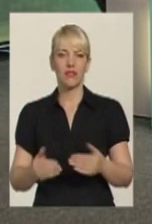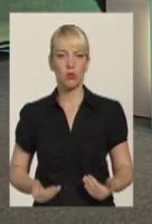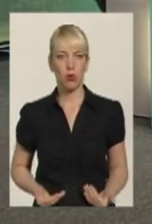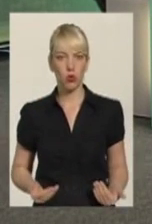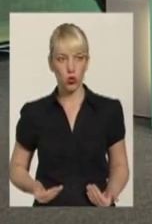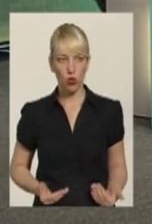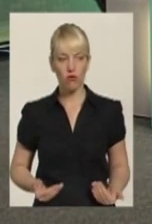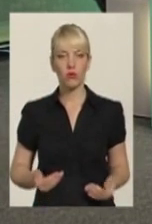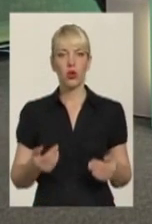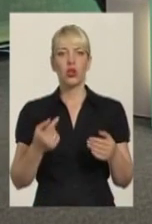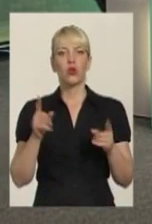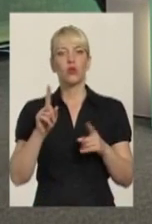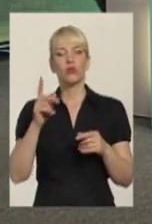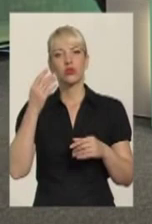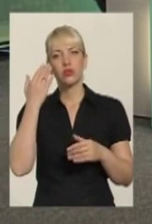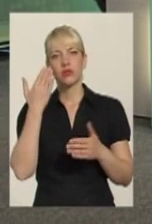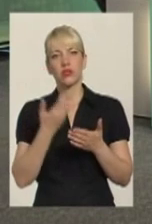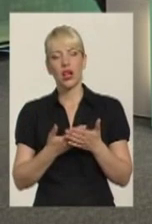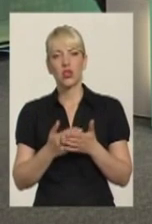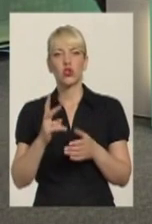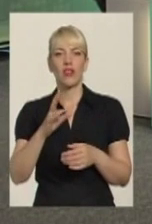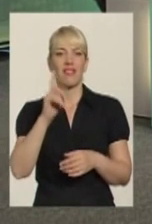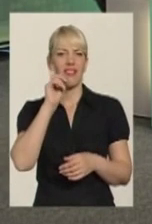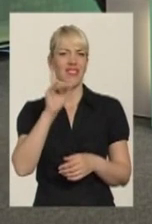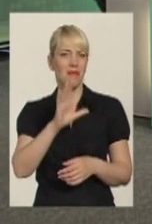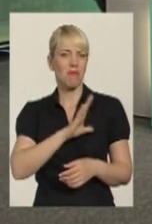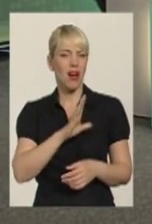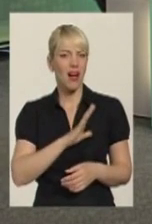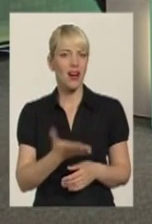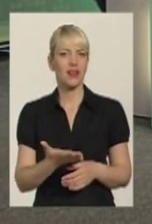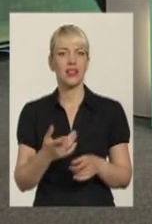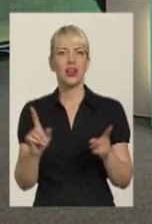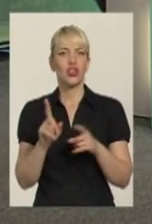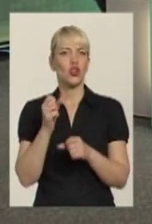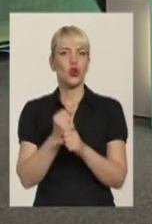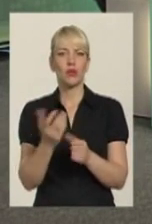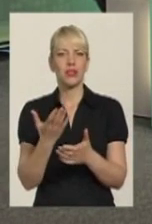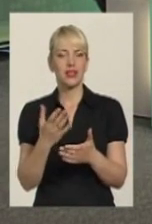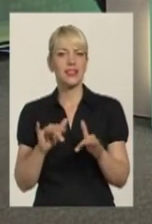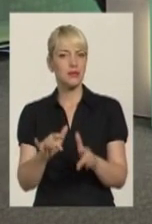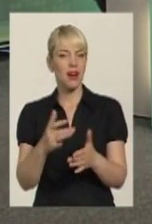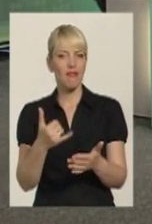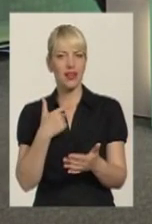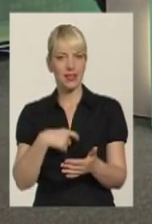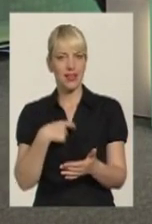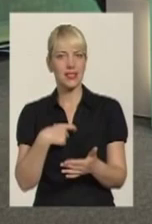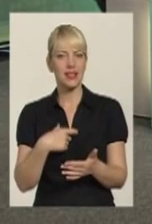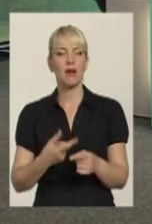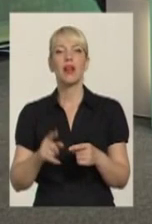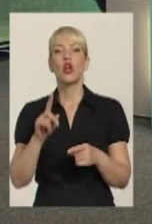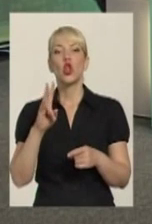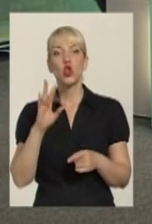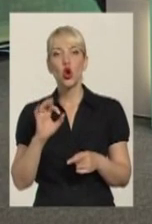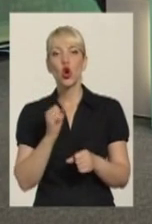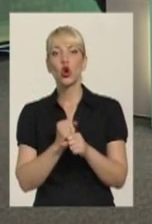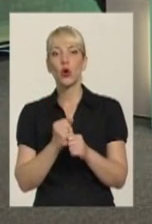кажуть чи думається, що єврейська громада багатша, що вона робить якісь там справи для себе. Але роблячи для